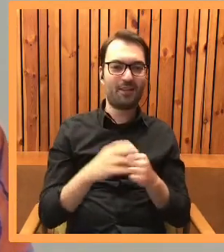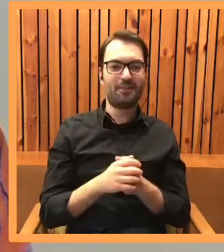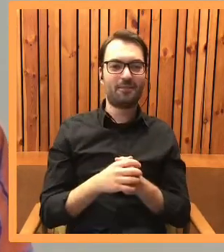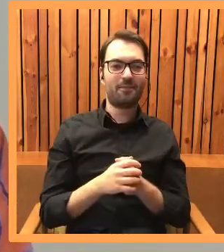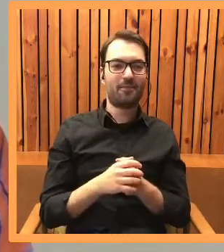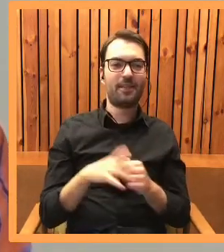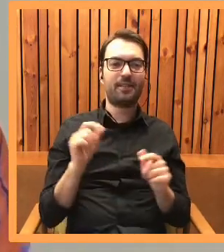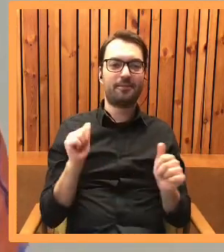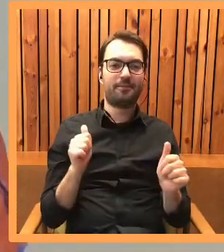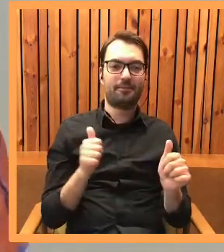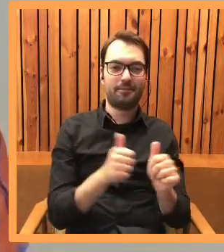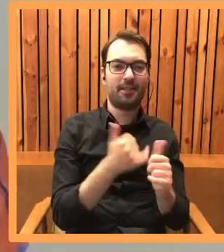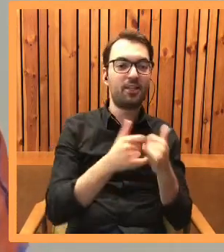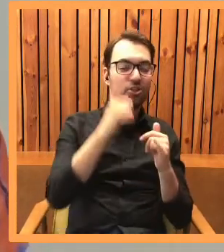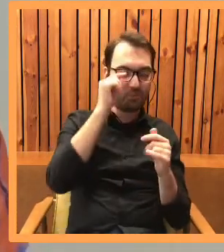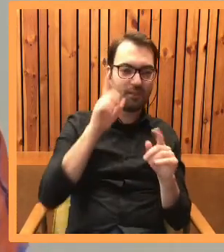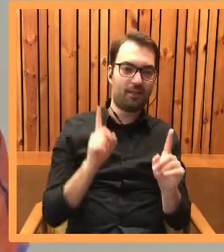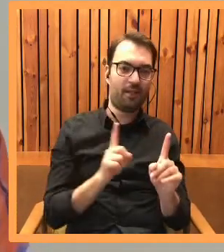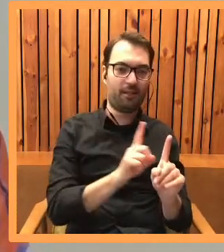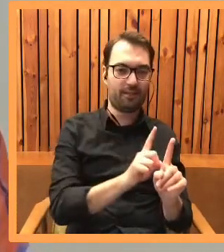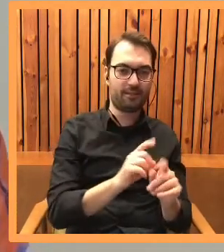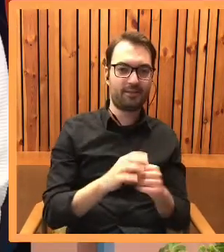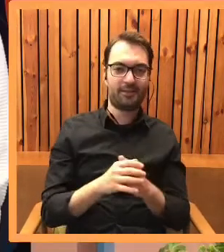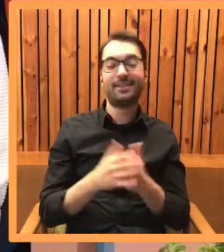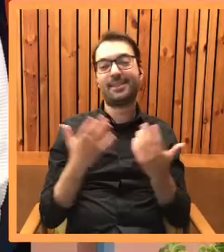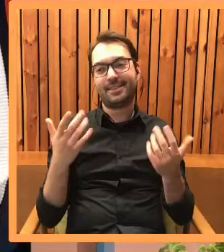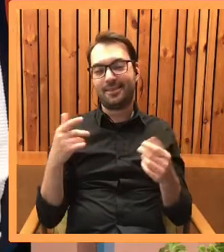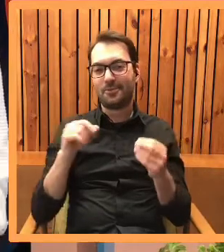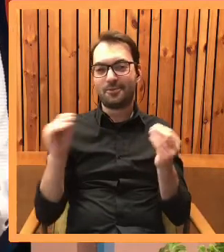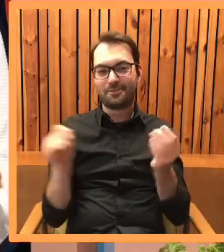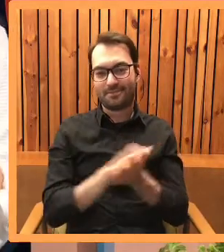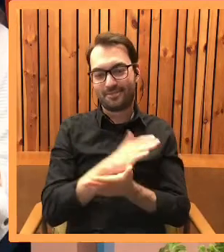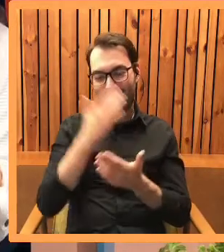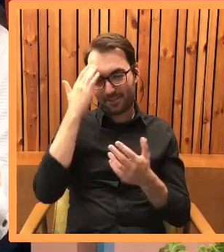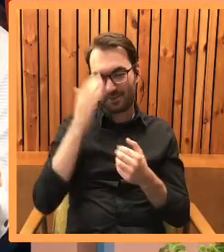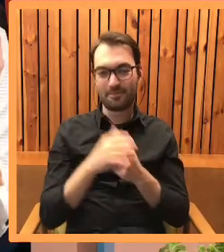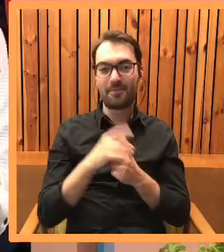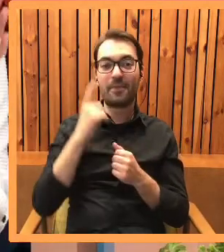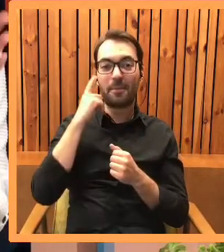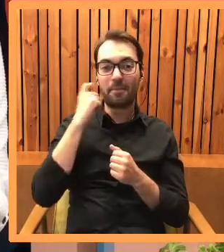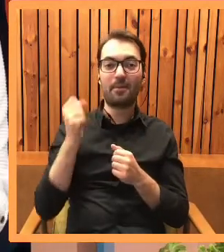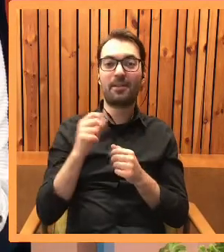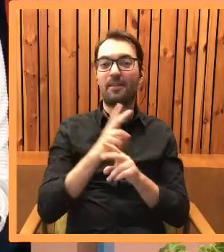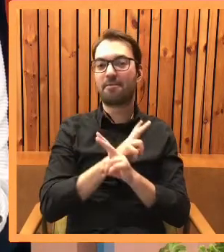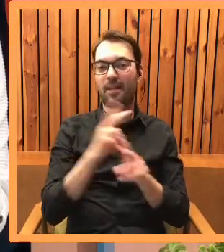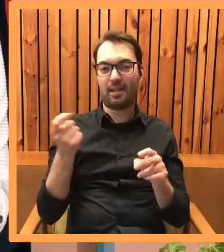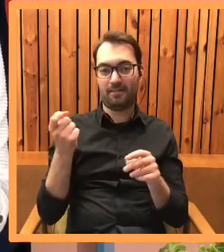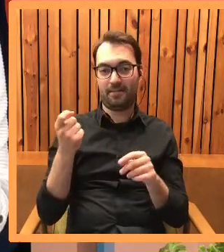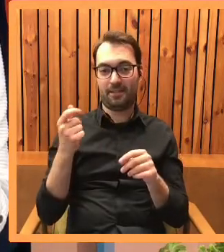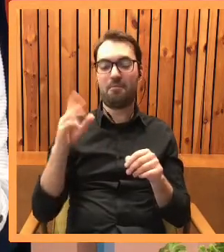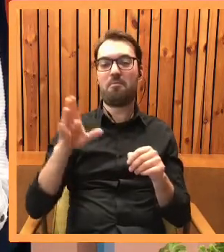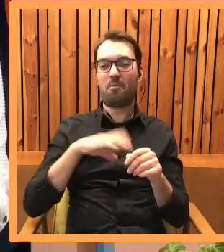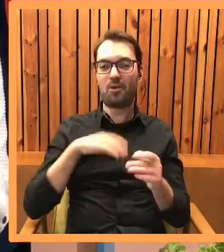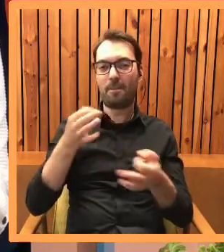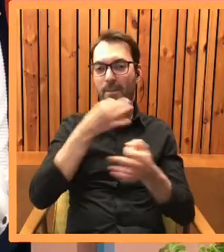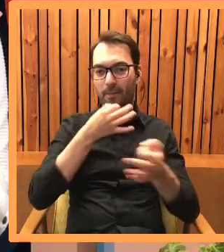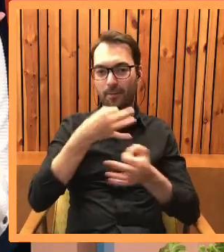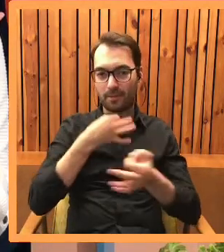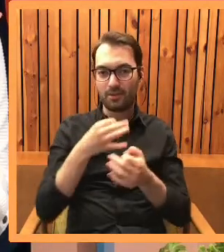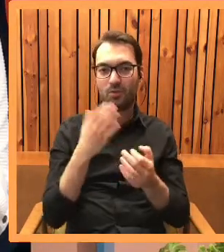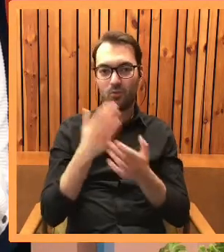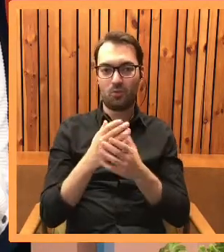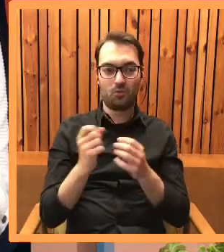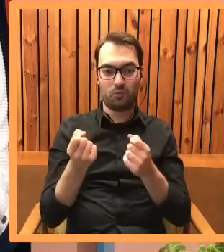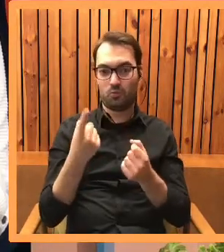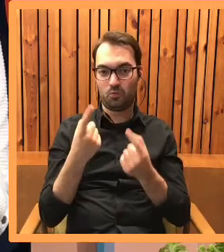i zbliża się do niego tylko wtedy, kiedy on śpi. Trudna lekcja oswajania. Drodzy Państwo, ja przypominam, że w każdym momencie tej transmisji można zadawać pytania. Już